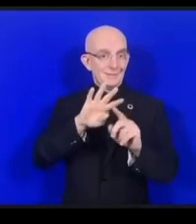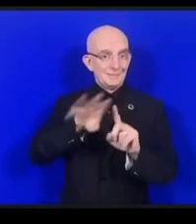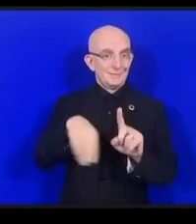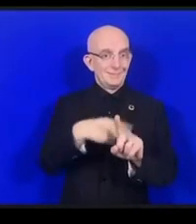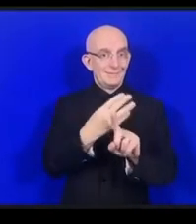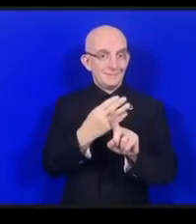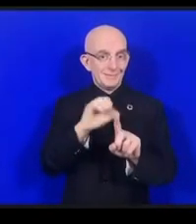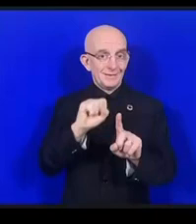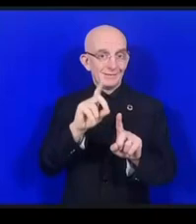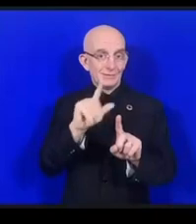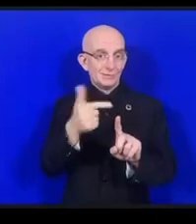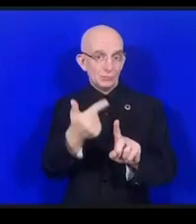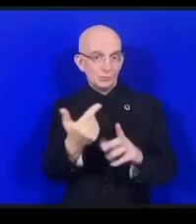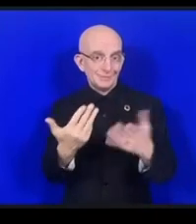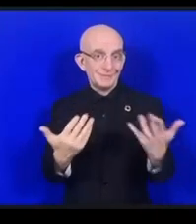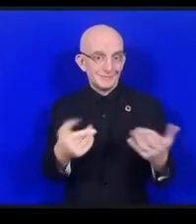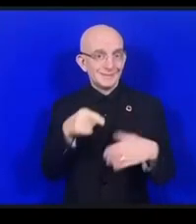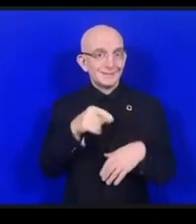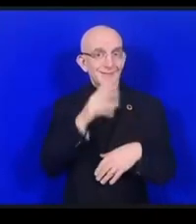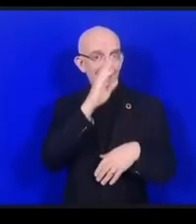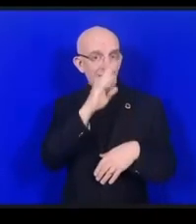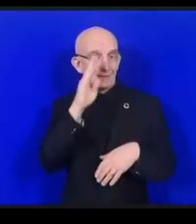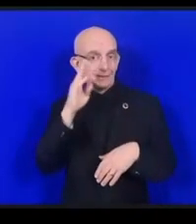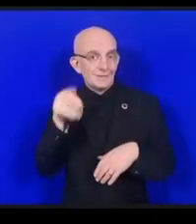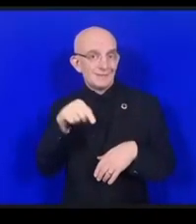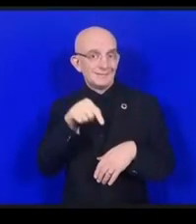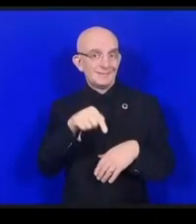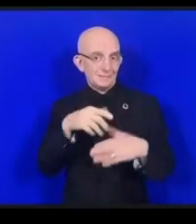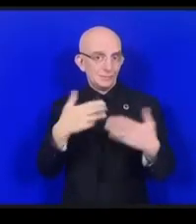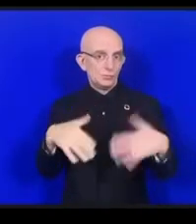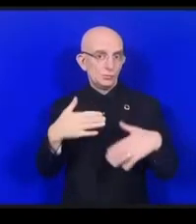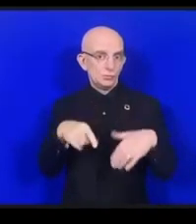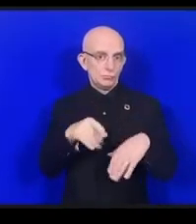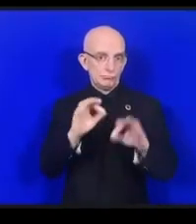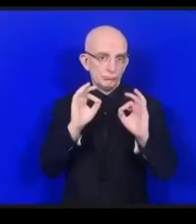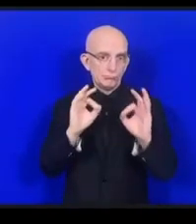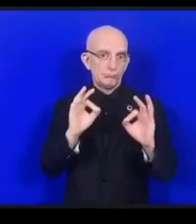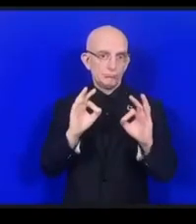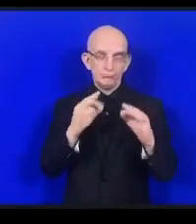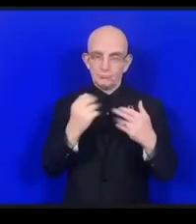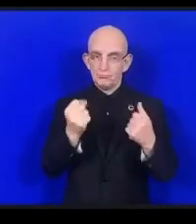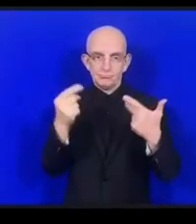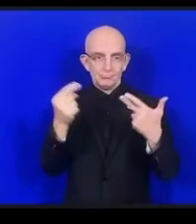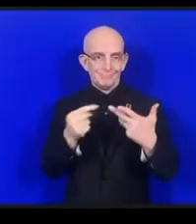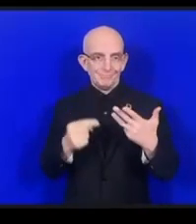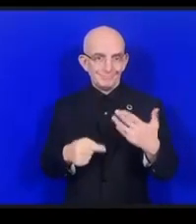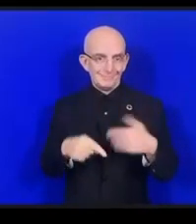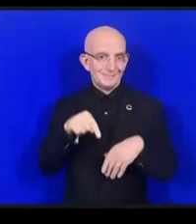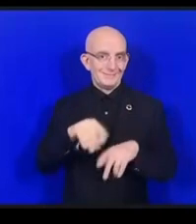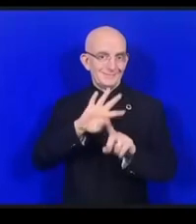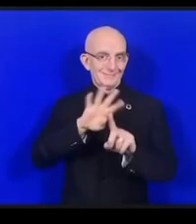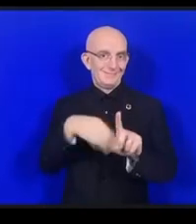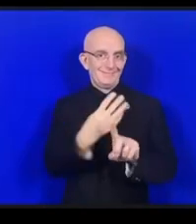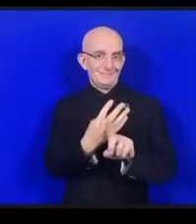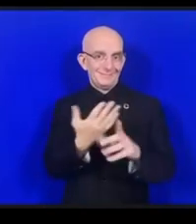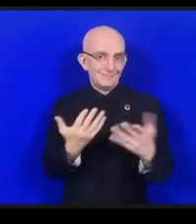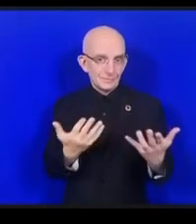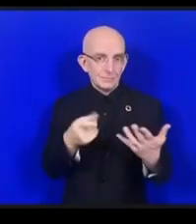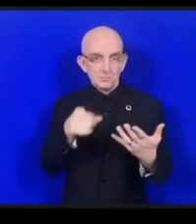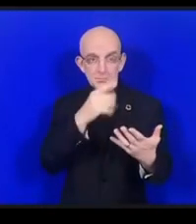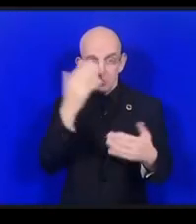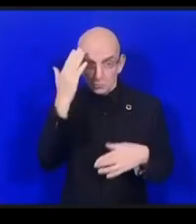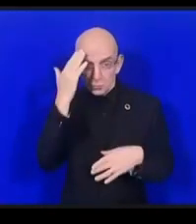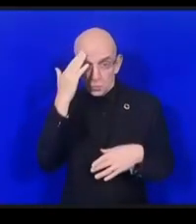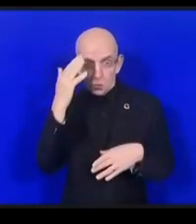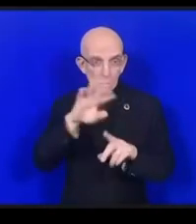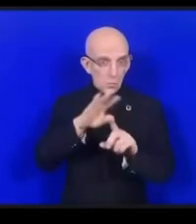素晴らしいコンテンツを網羅しています皆さんご存知かどうか分かりませんけれども気候に関する行動